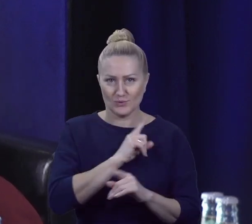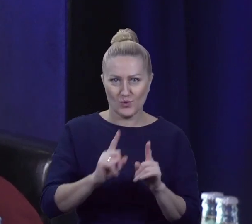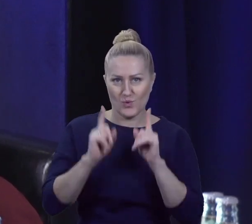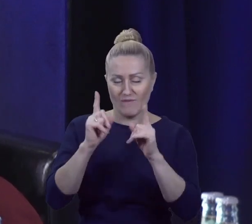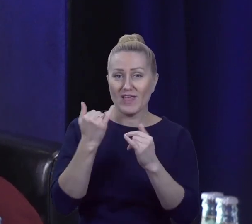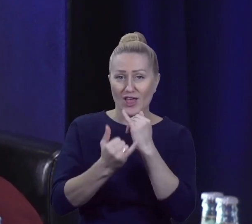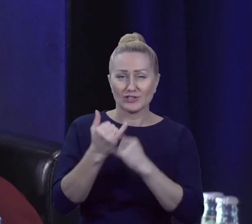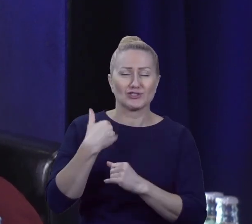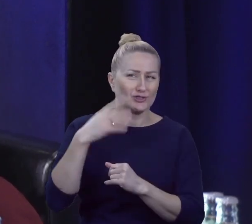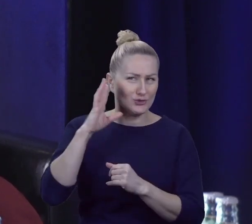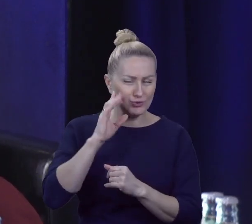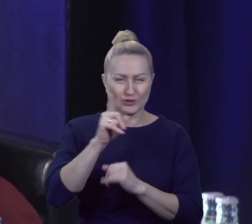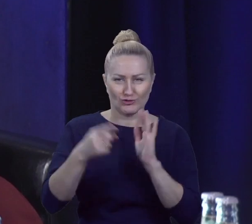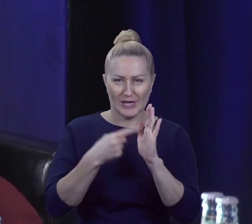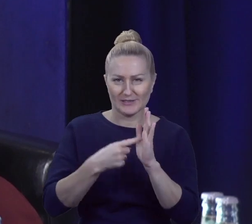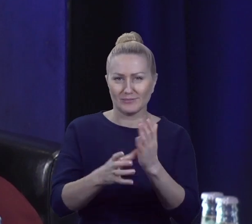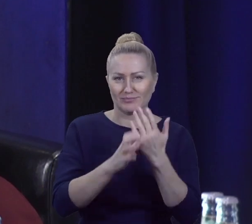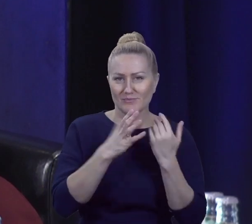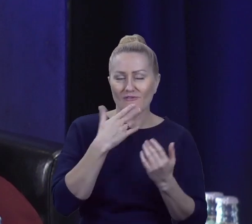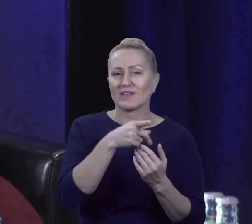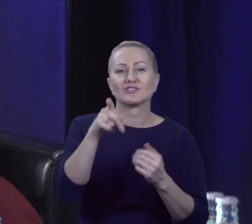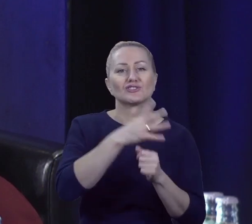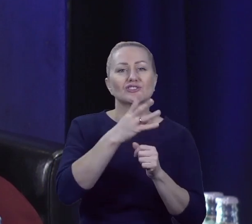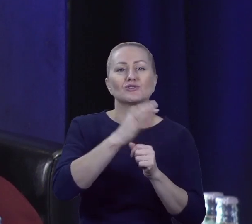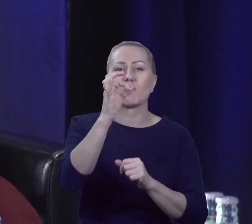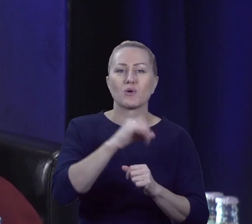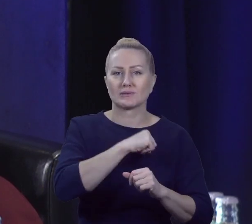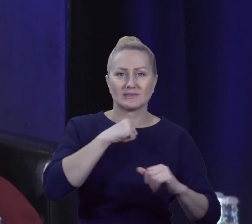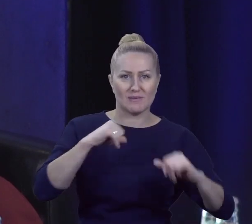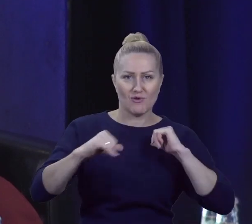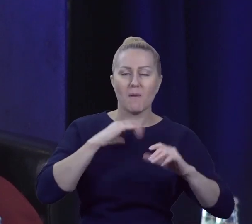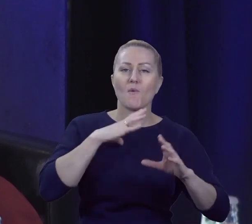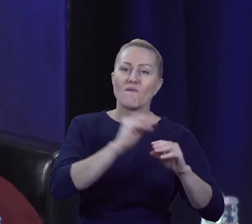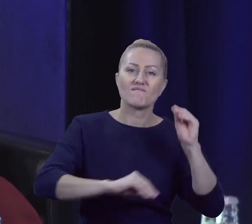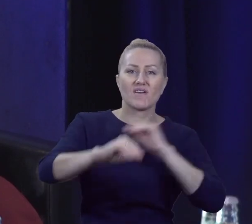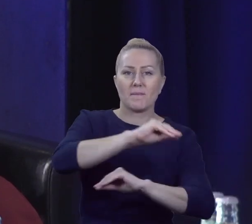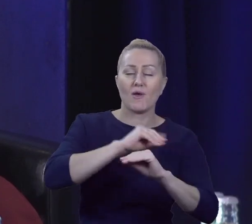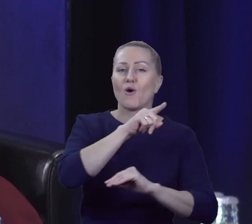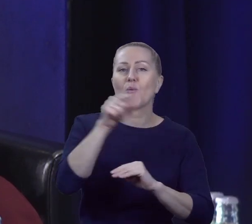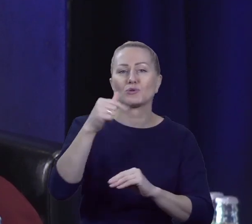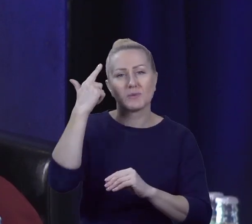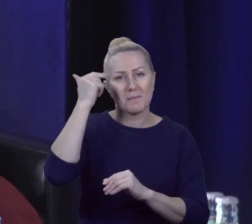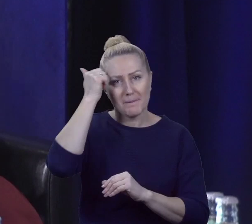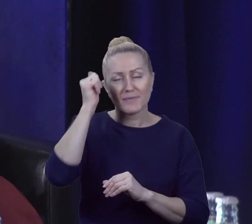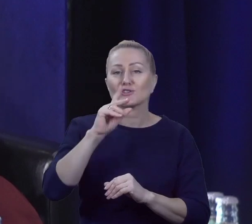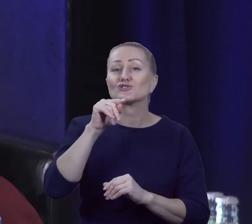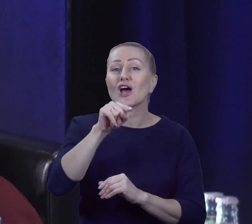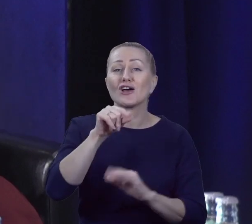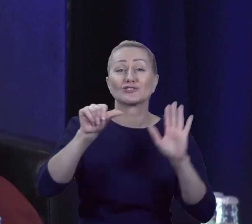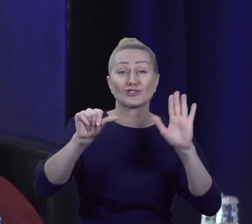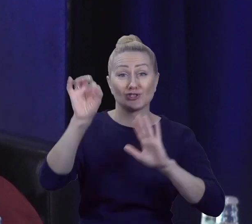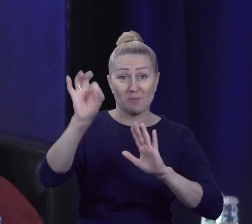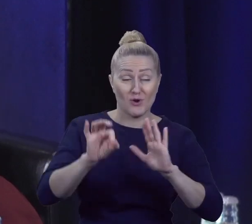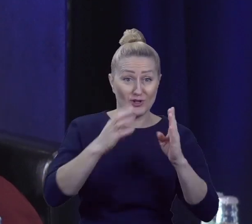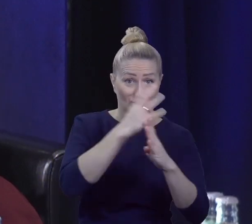słyszę często ten argument, że 40% samorządowców zostało wymienionych, to trzeba pamiętać, że 6% w tych 40